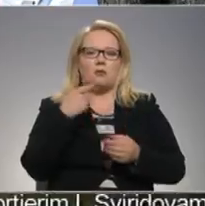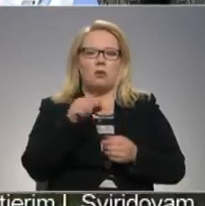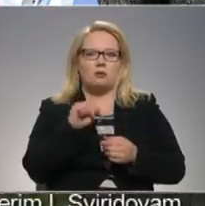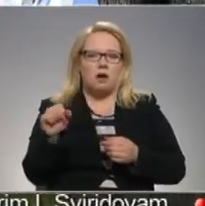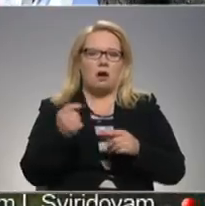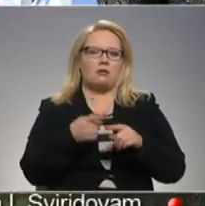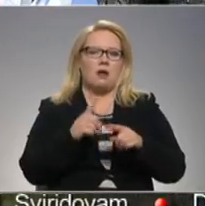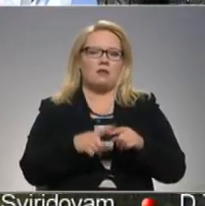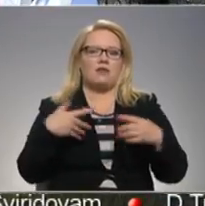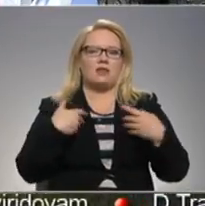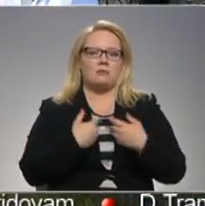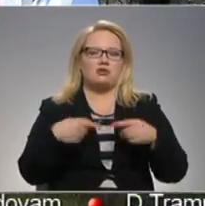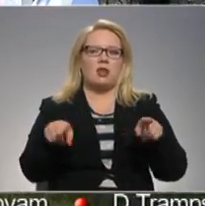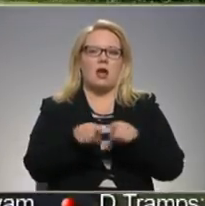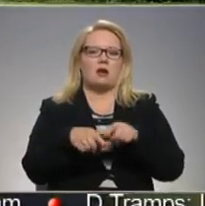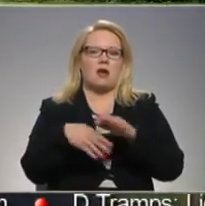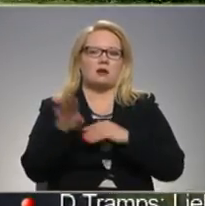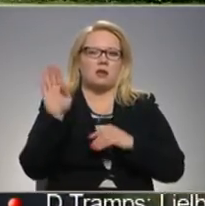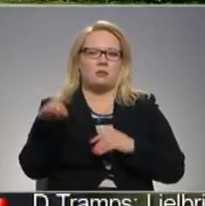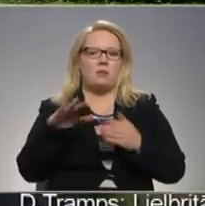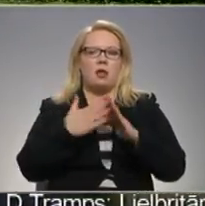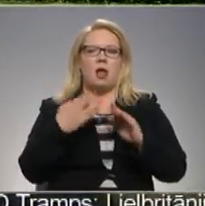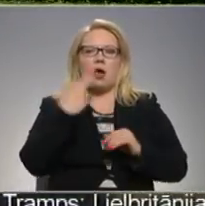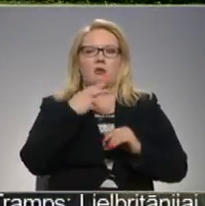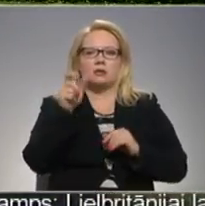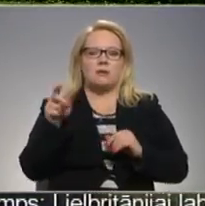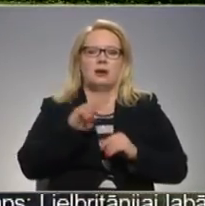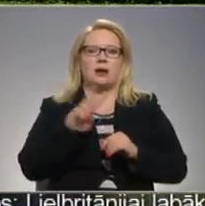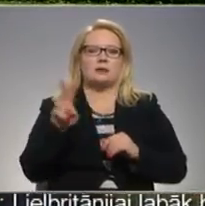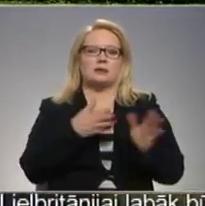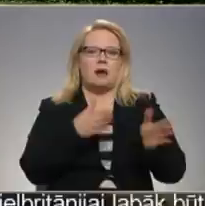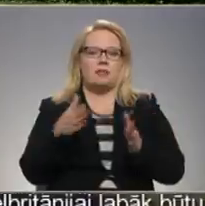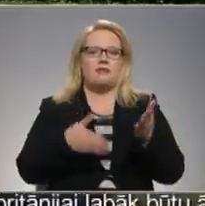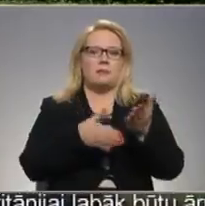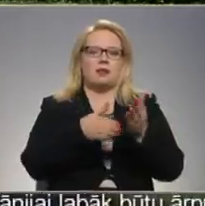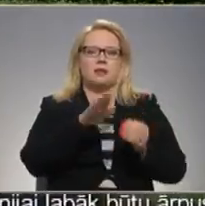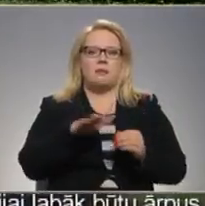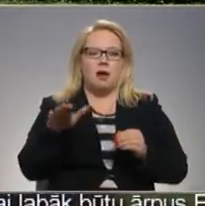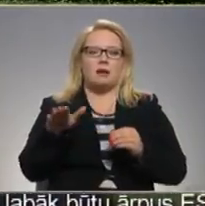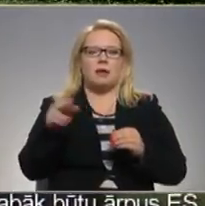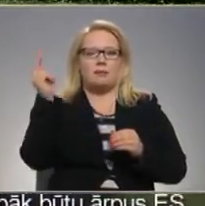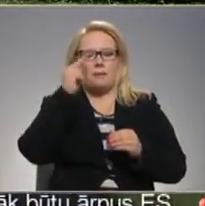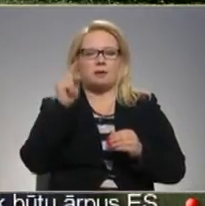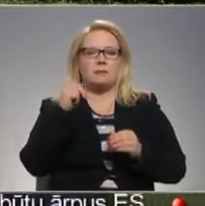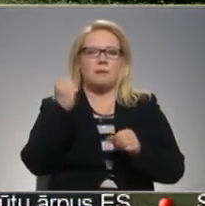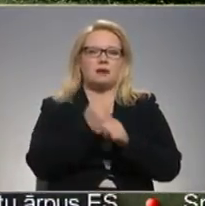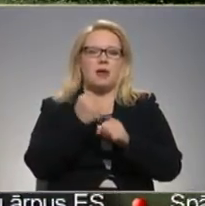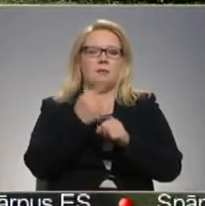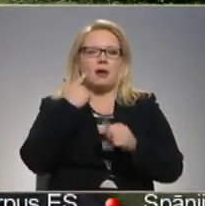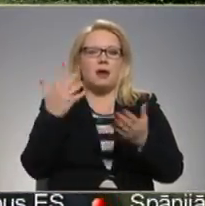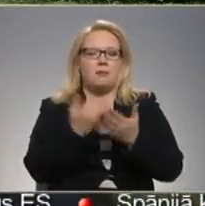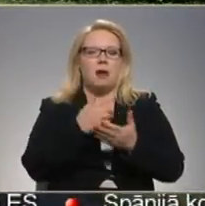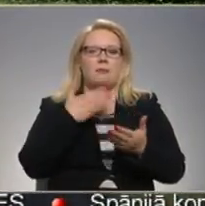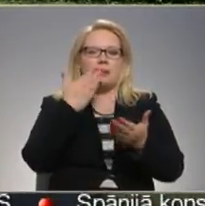tad viņi demžēl arī aiziet prom. Lauksaimnieki, kuri ir gatavi palīdzēt bērniem apgūt pirmās darba iemiņas, pieteikties